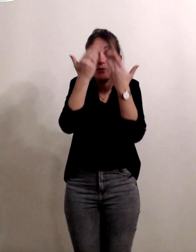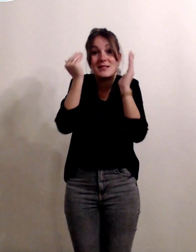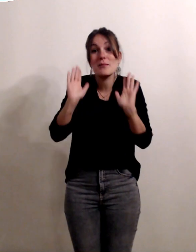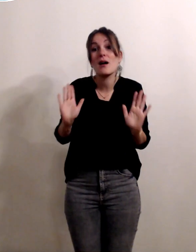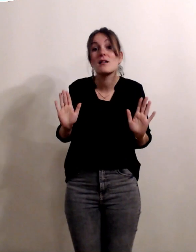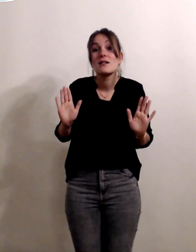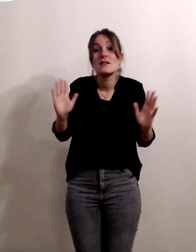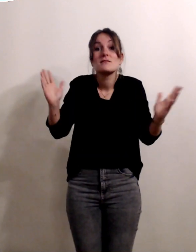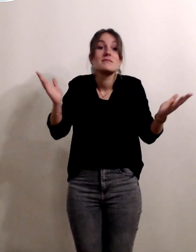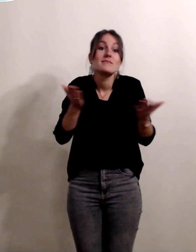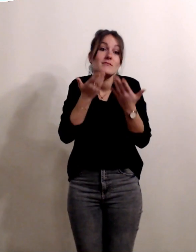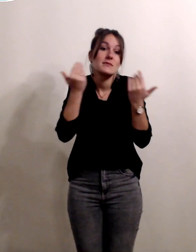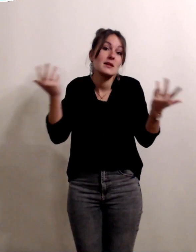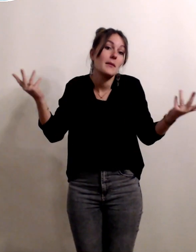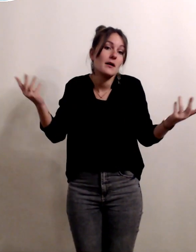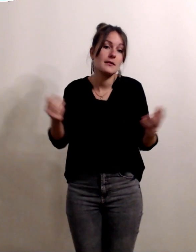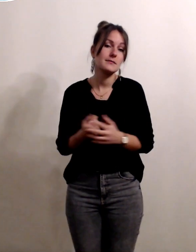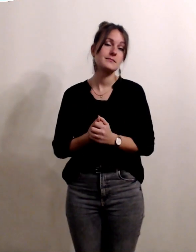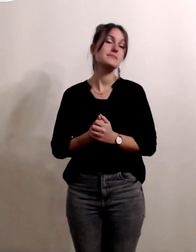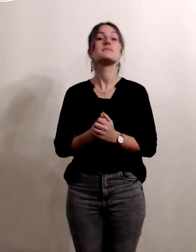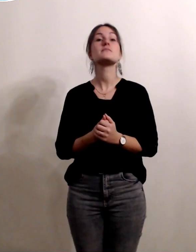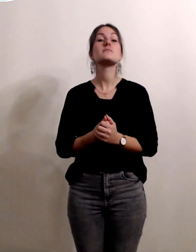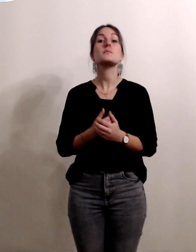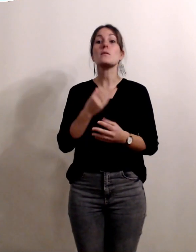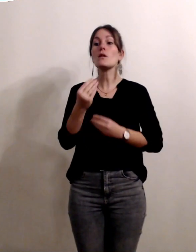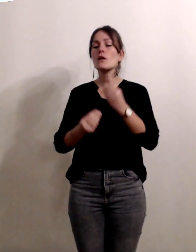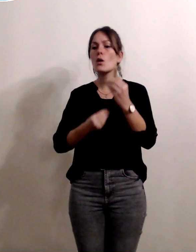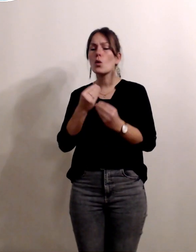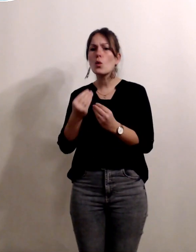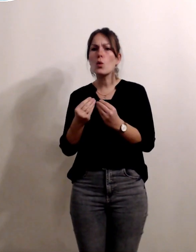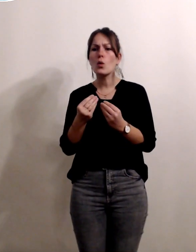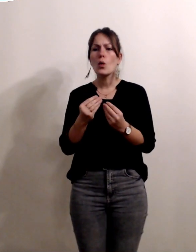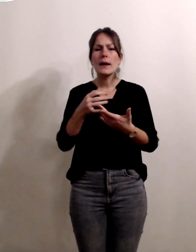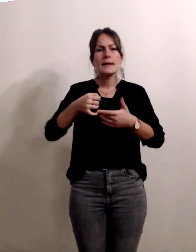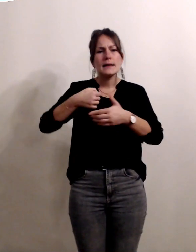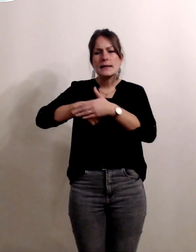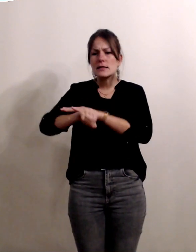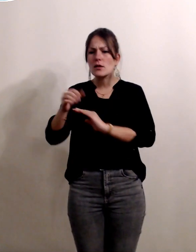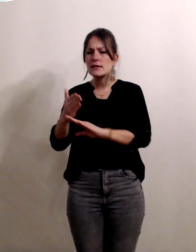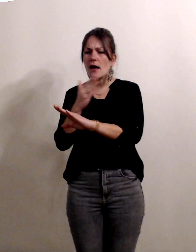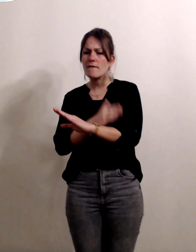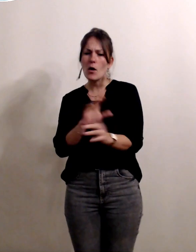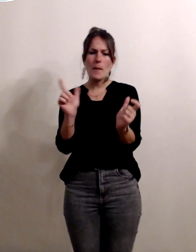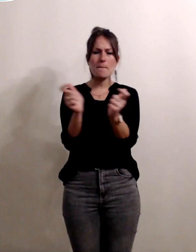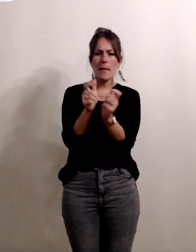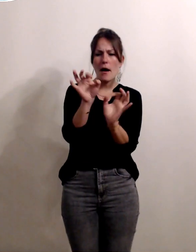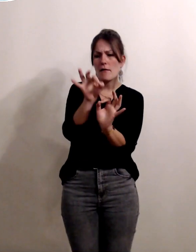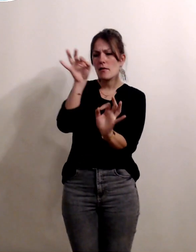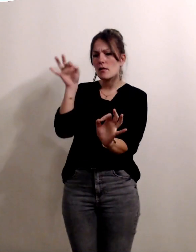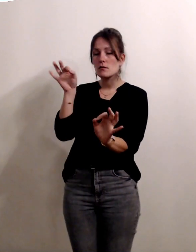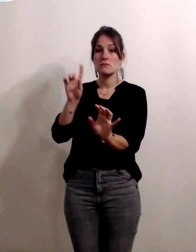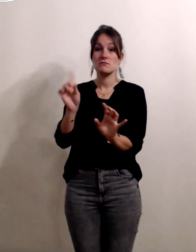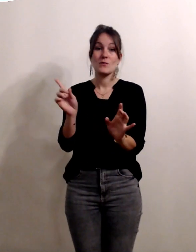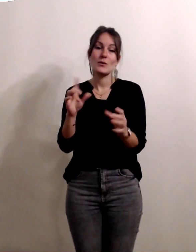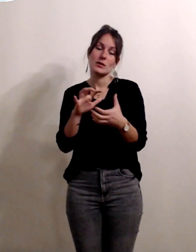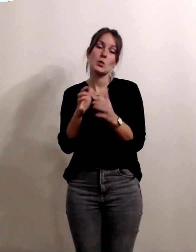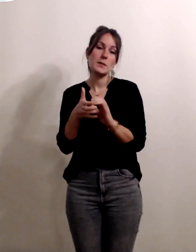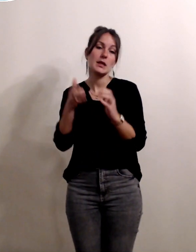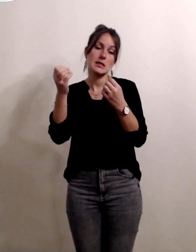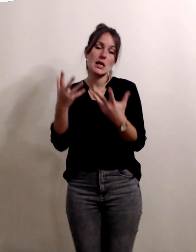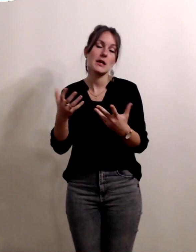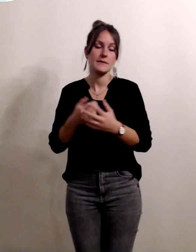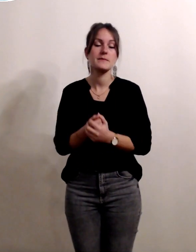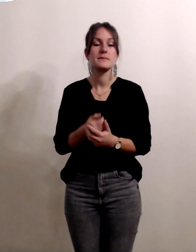on ne sait pas toujours le repérer avant la naissance et ça peut être un peu compliqué